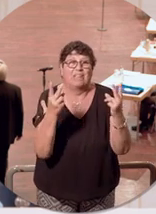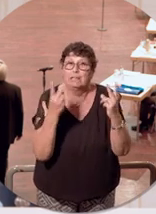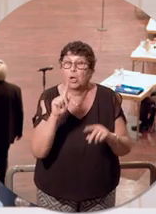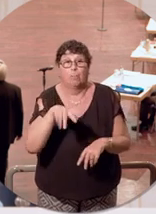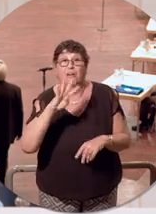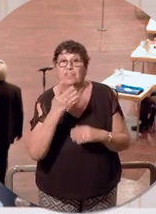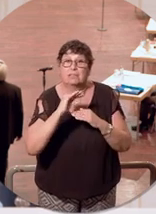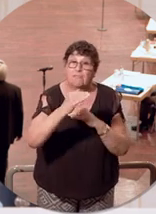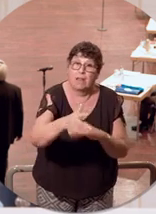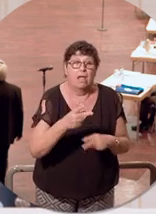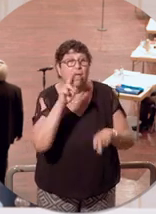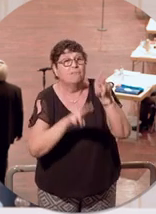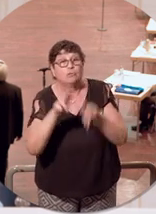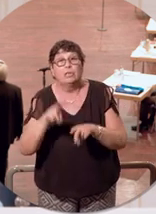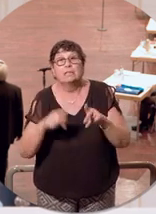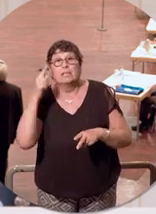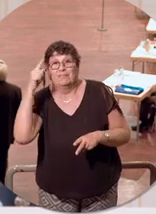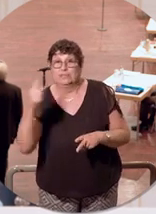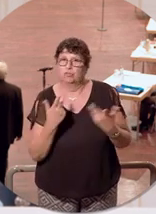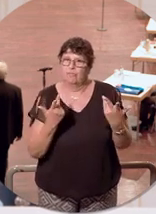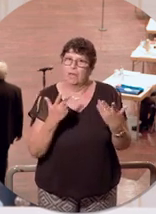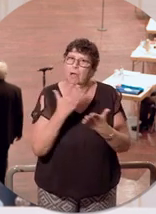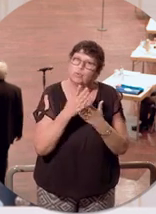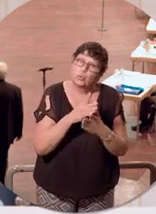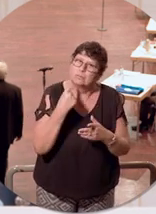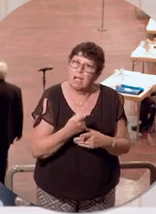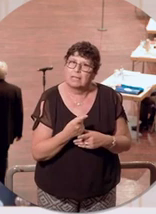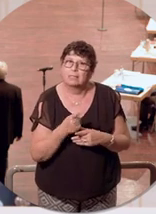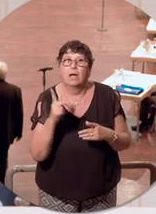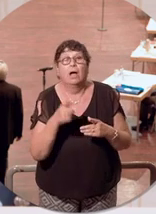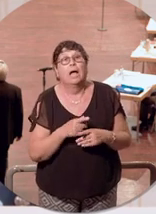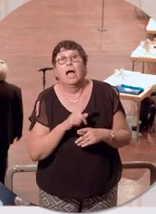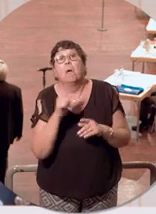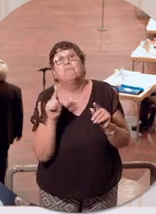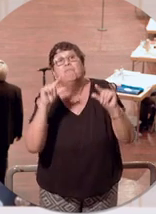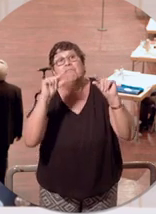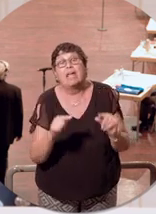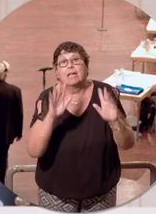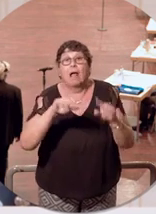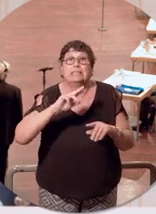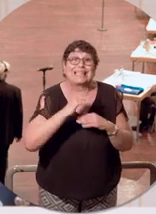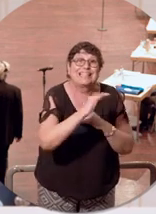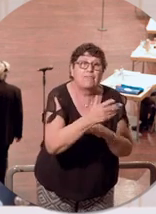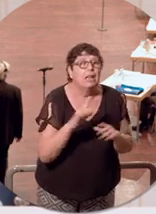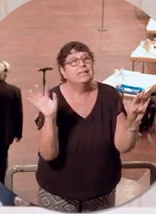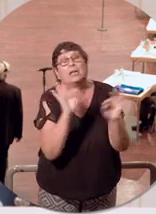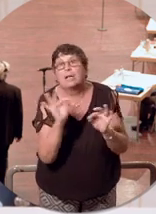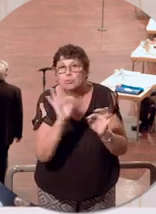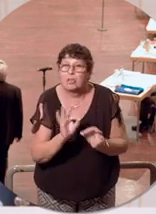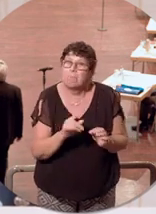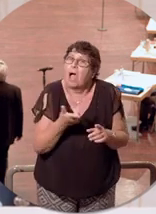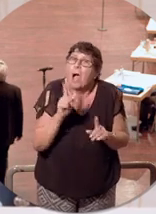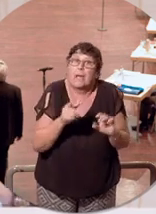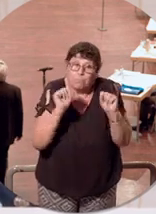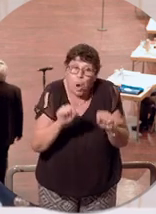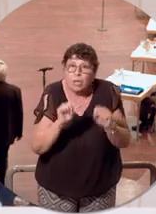vierte Welle, wie verschiedene Wissenschaftlerinnen und Wissenschaftler sagen, vielleicht nicht mehr so groß sein wird als die dritte. Das ist ja auch die Erwartung, die wir haben. Aber es kann eben nochmal eine